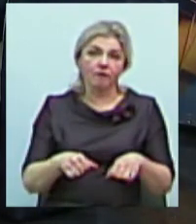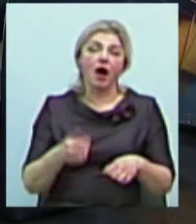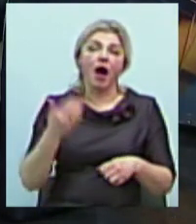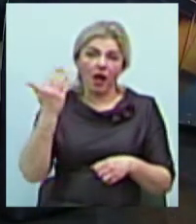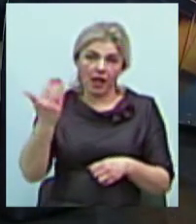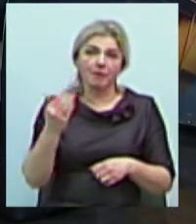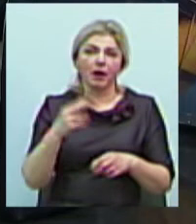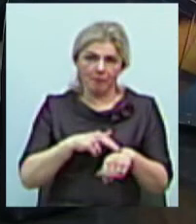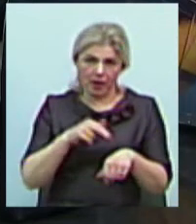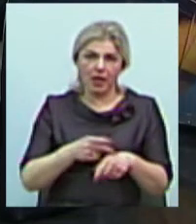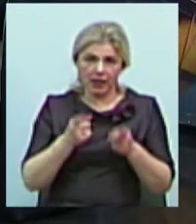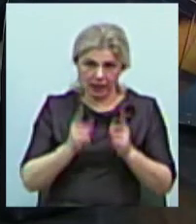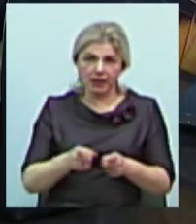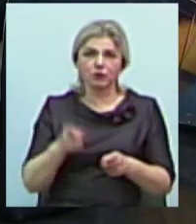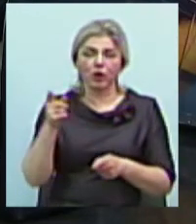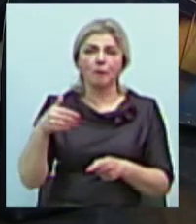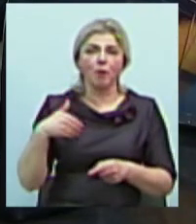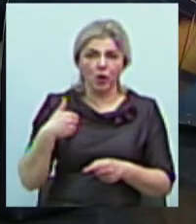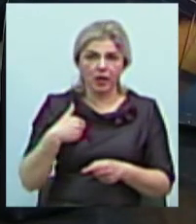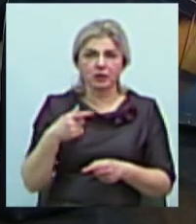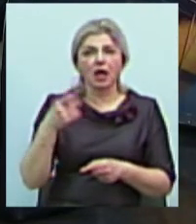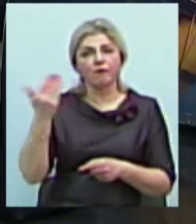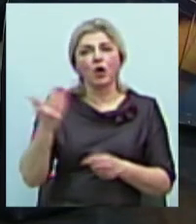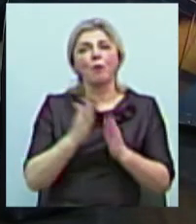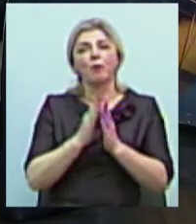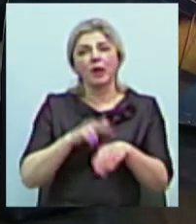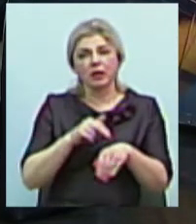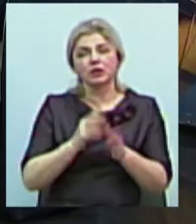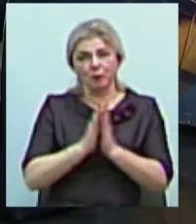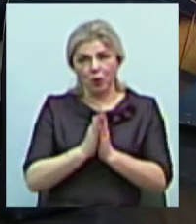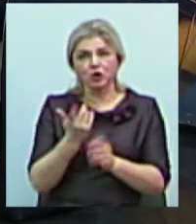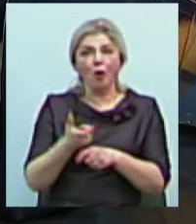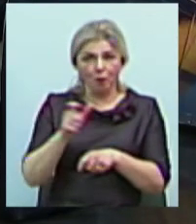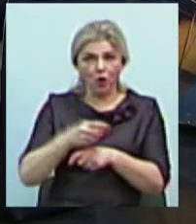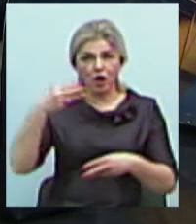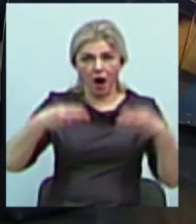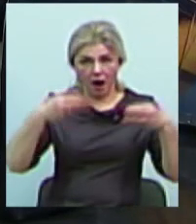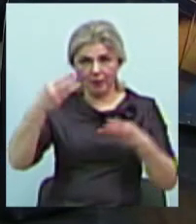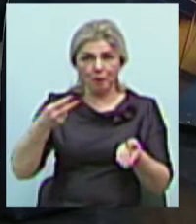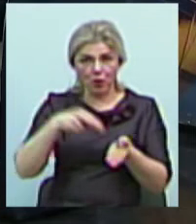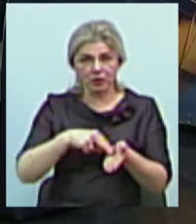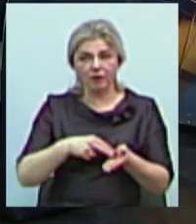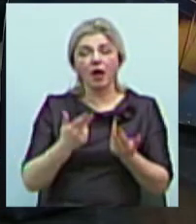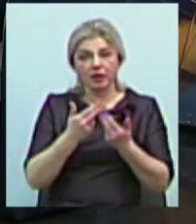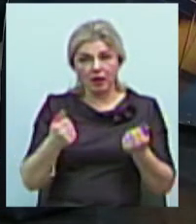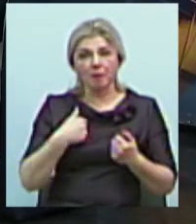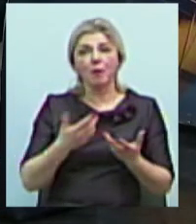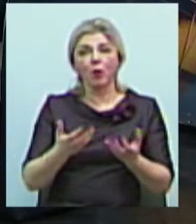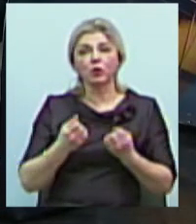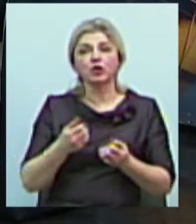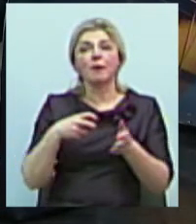їм корисне, чи просять вони зробити більше таких камер поставки? Так, ми минулого року отримали листа від ГУНП, від начальника,